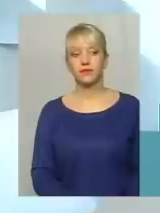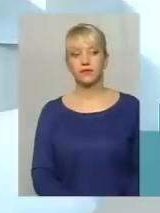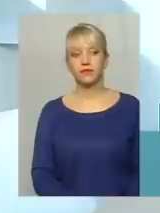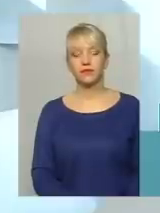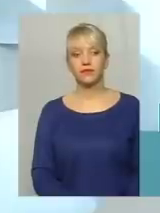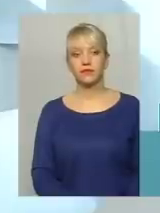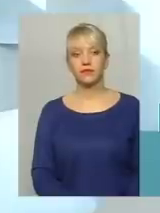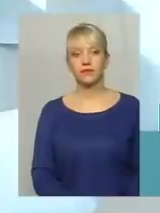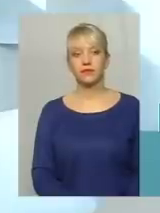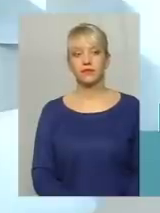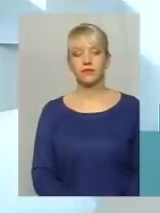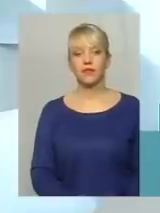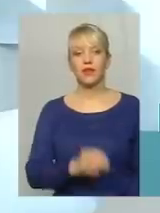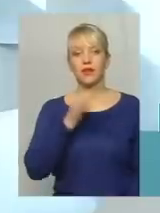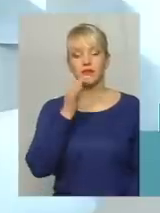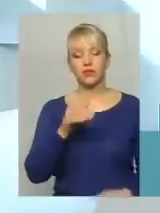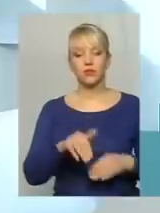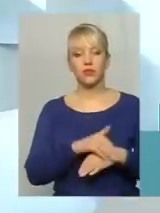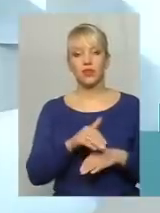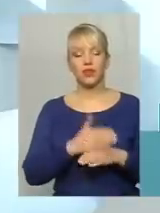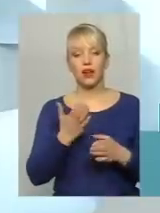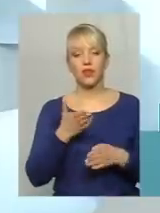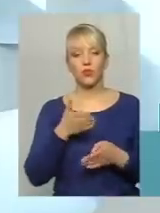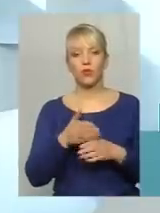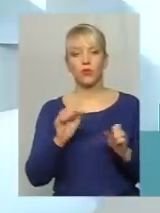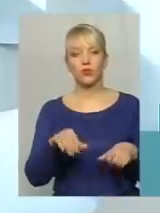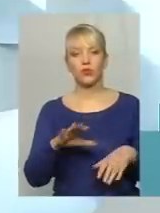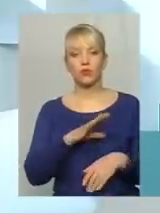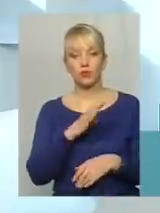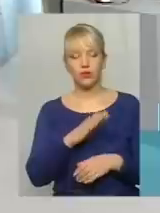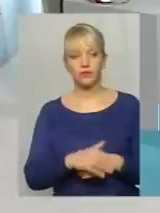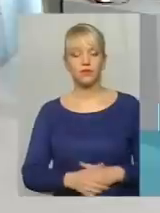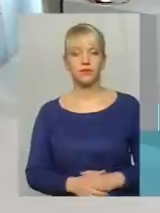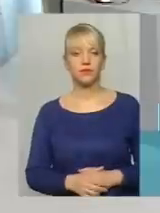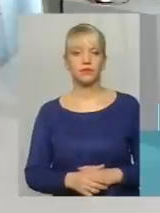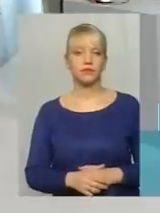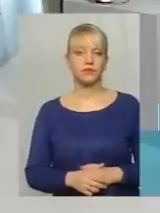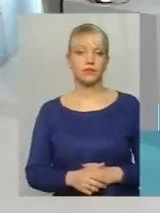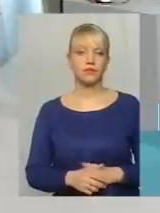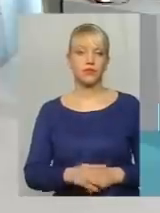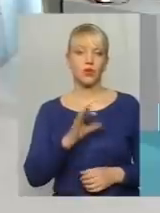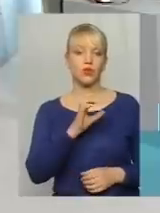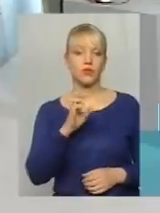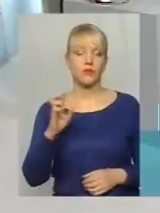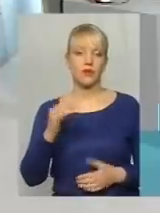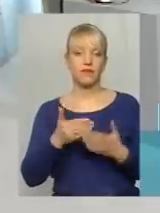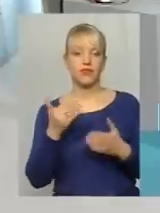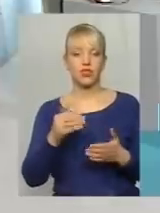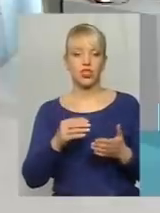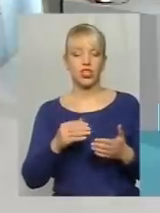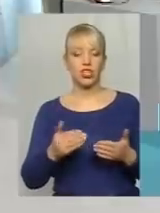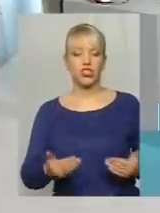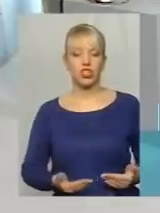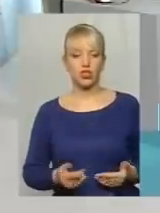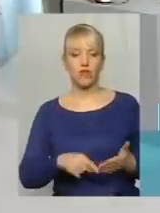-Кумунального особисту. Скажіть, будь ласка, яка допомога може бути ОСББ від Житлово-Кумунального